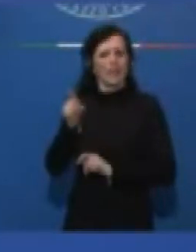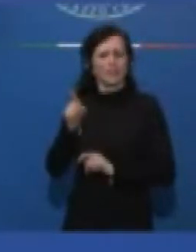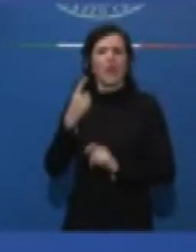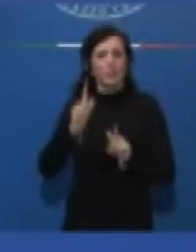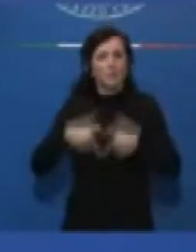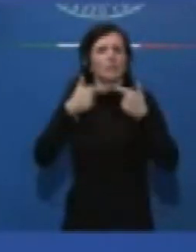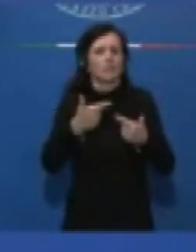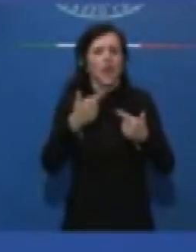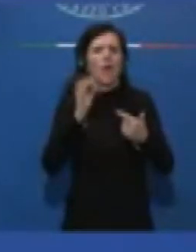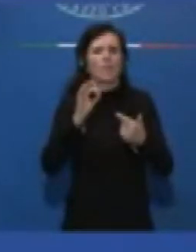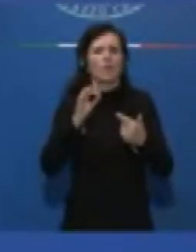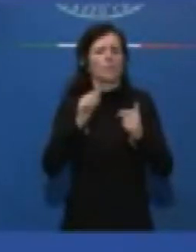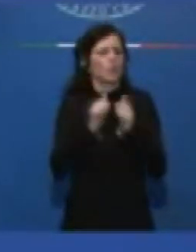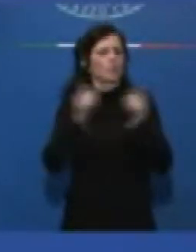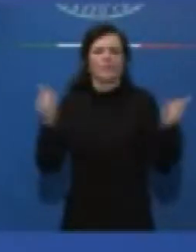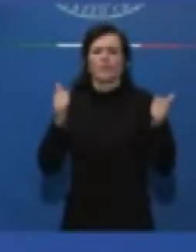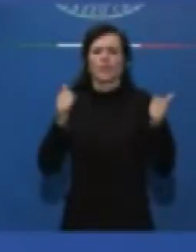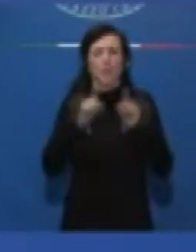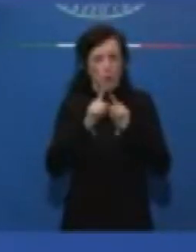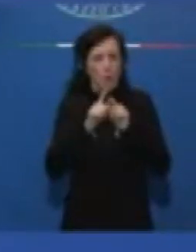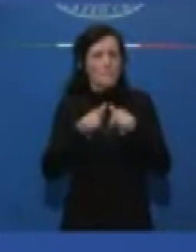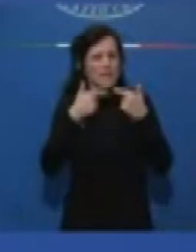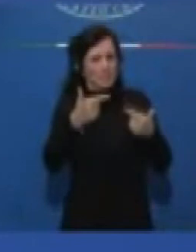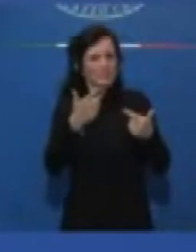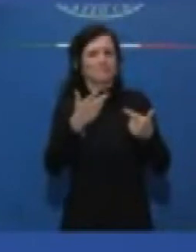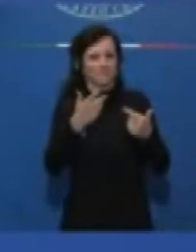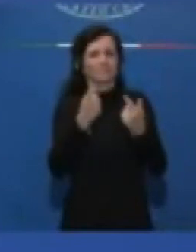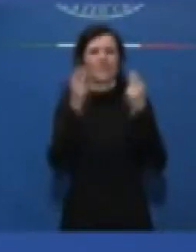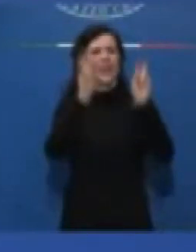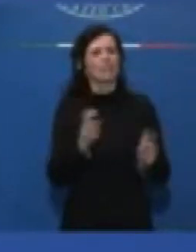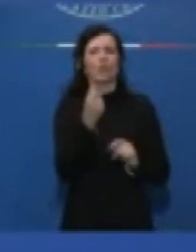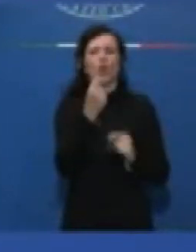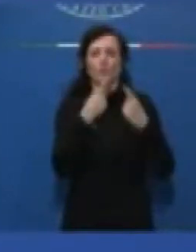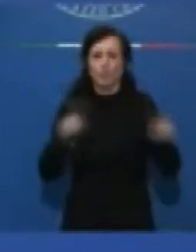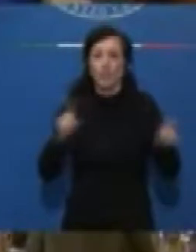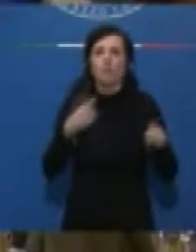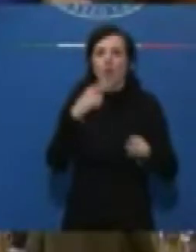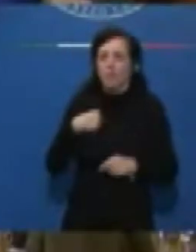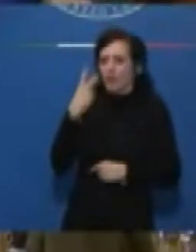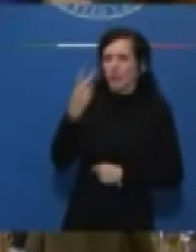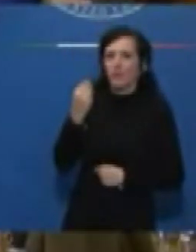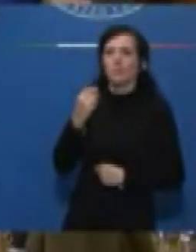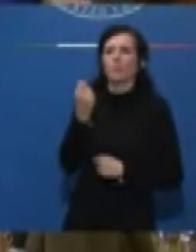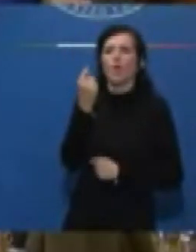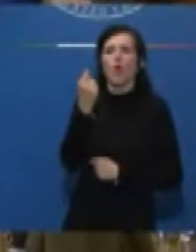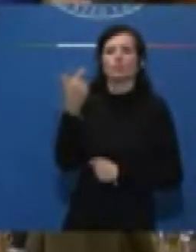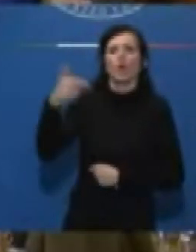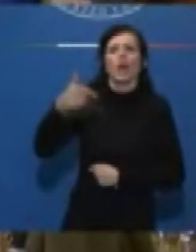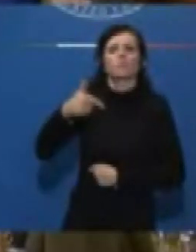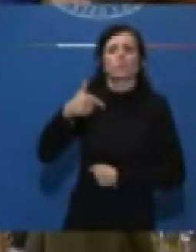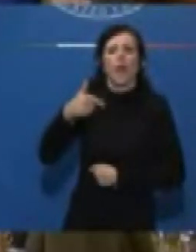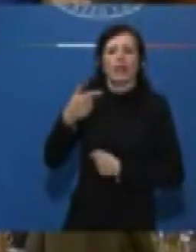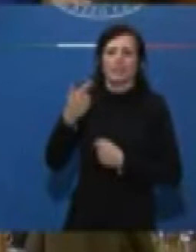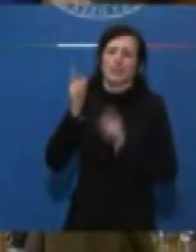non solo, influenza una serie di processi come per esempio la raffinazione, quindi alla fine ce lo troviamo anche sul costo dei carburanti da trazione. È ovvio che